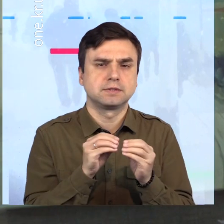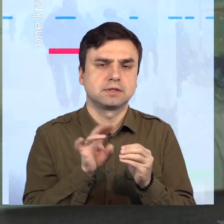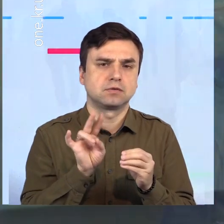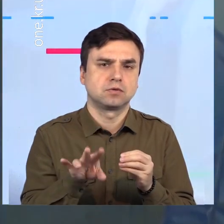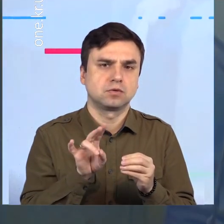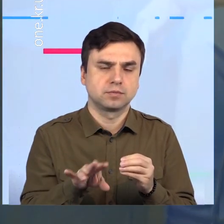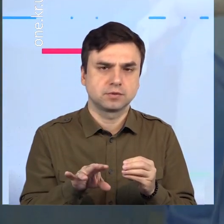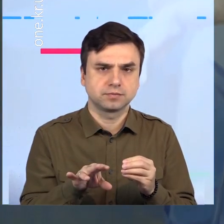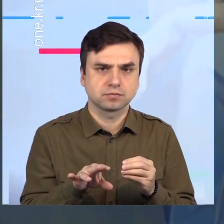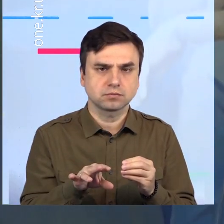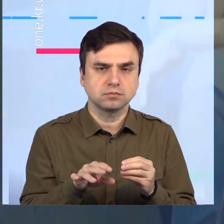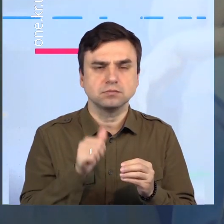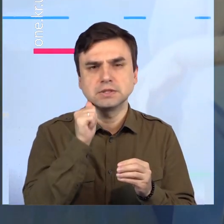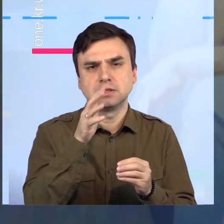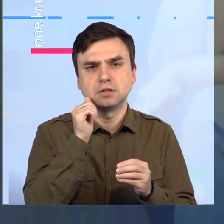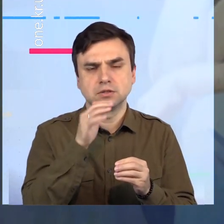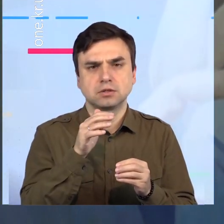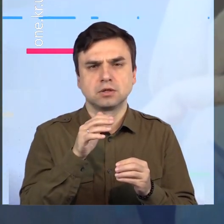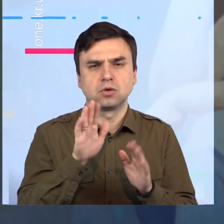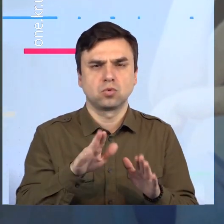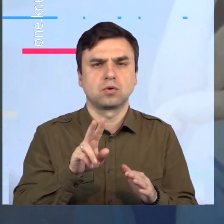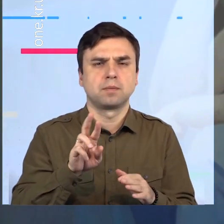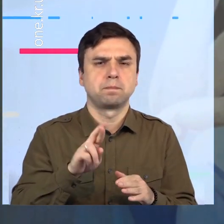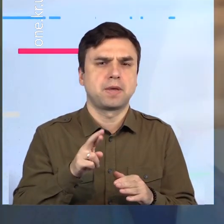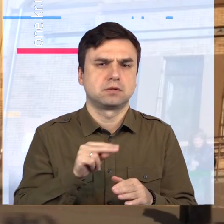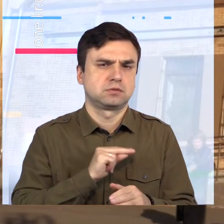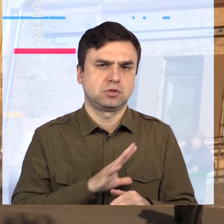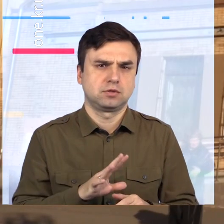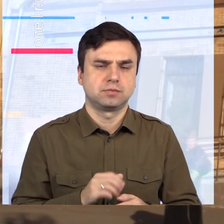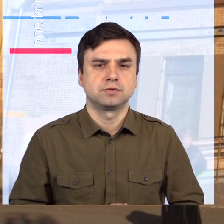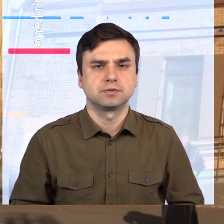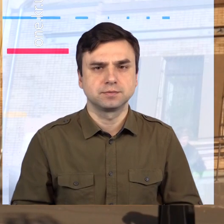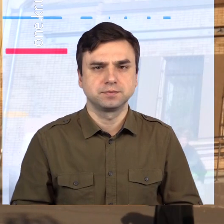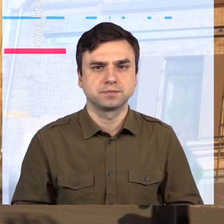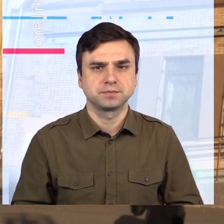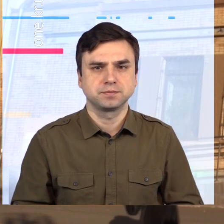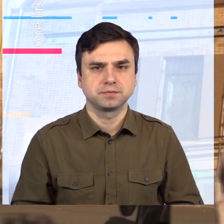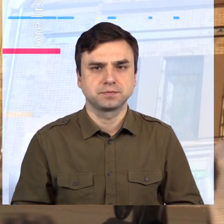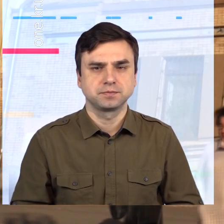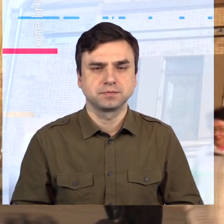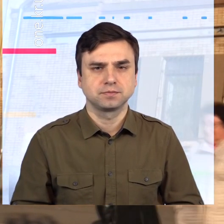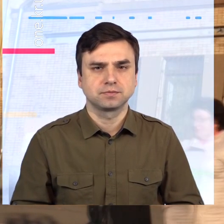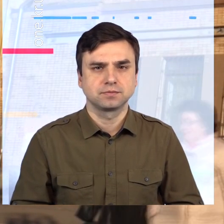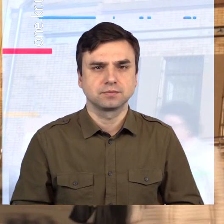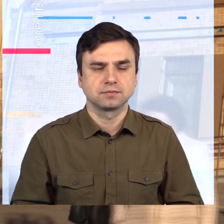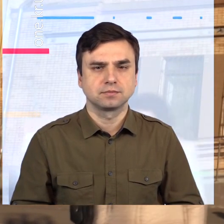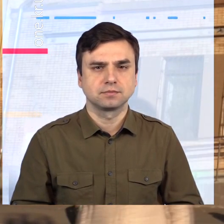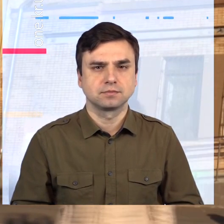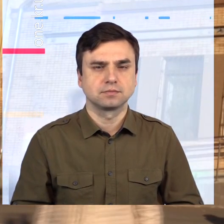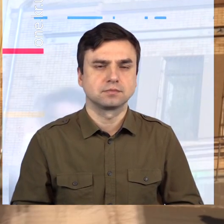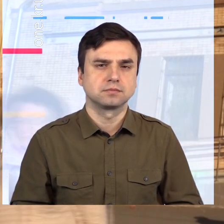листопада. Завітати на виставку можна щодня, окрім п'ятниці. Анна Кудрявцева, Віталій Кваша, Перший міський.